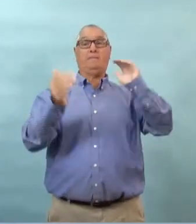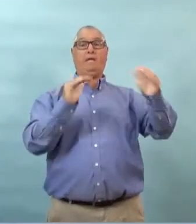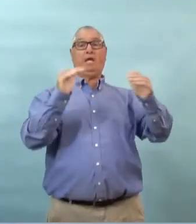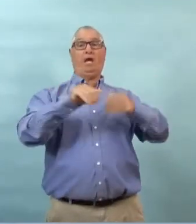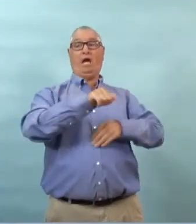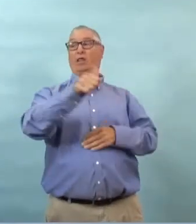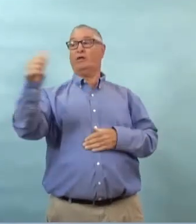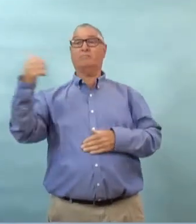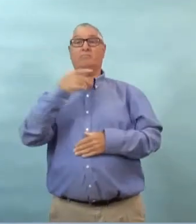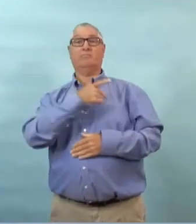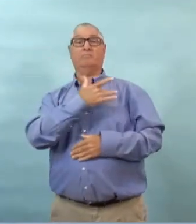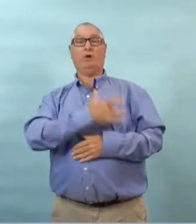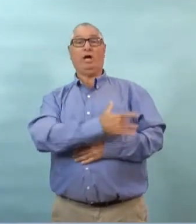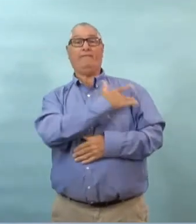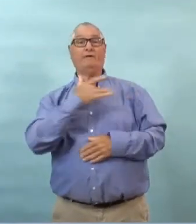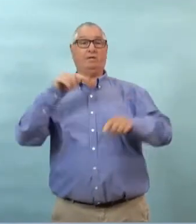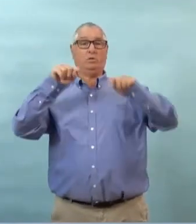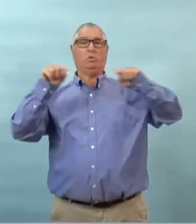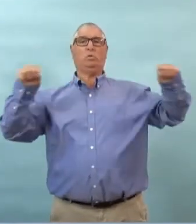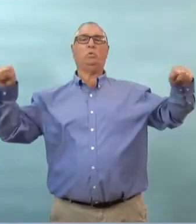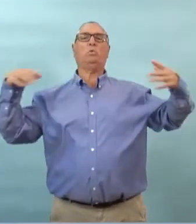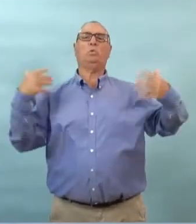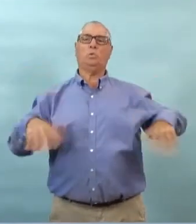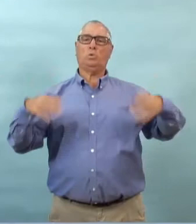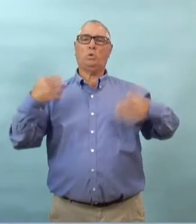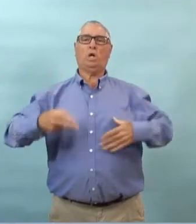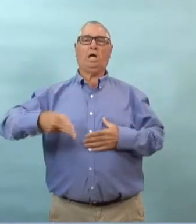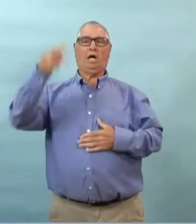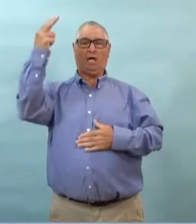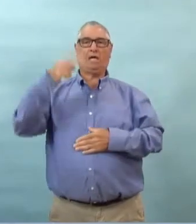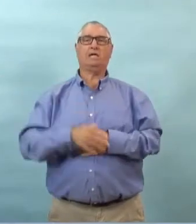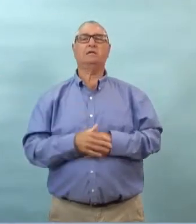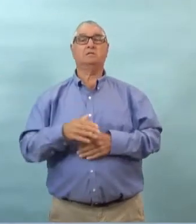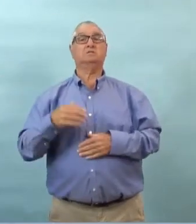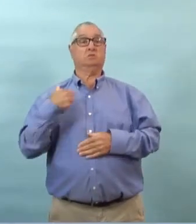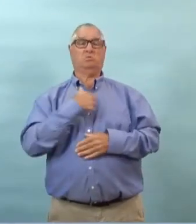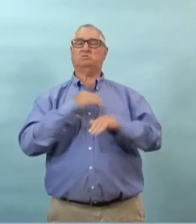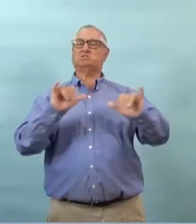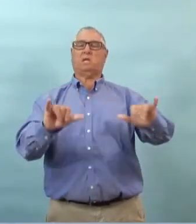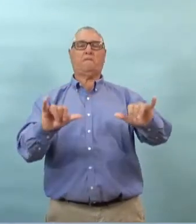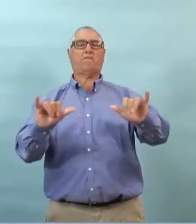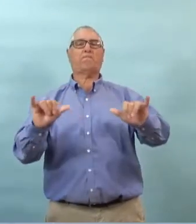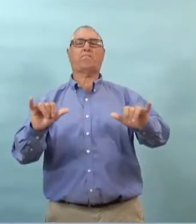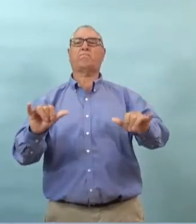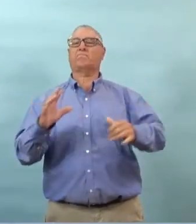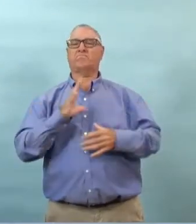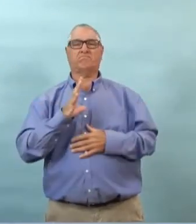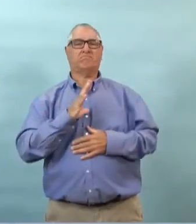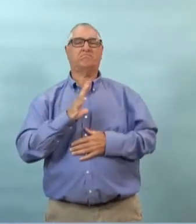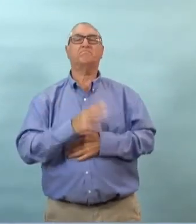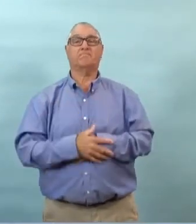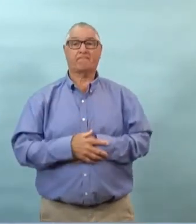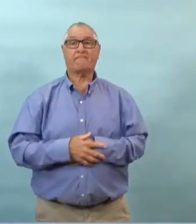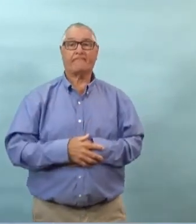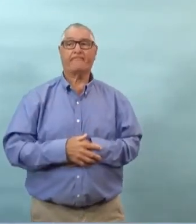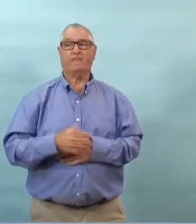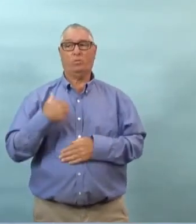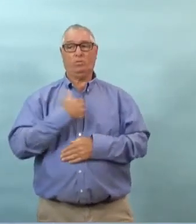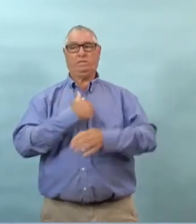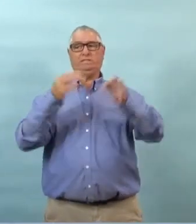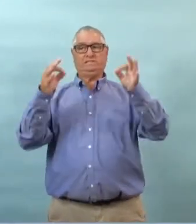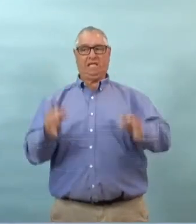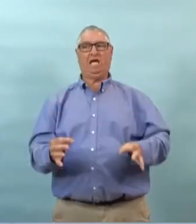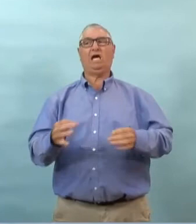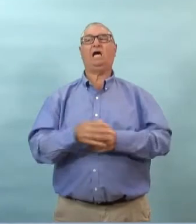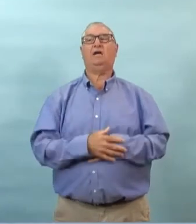mais bien sûr on est toujours inquiets lorsqu'on voit une augmentation dans les autres provinces il n'y a vraiment rien à dire de nouveau sur ce sujet